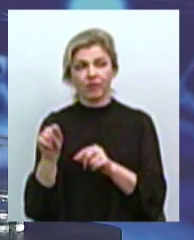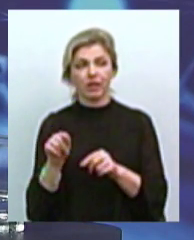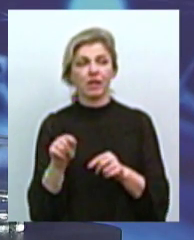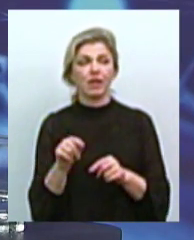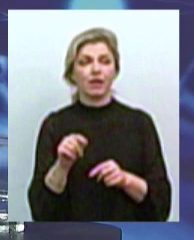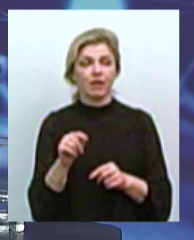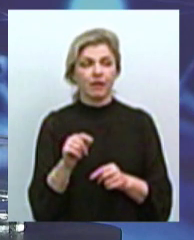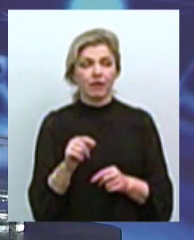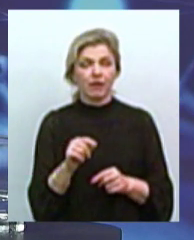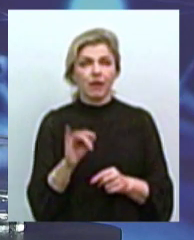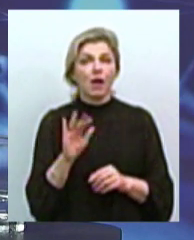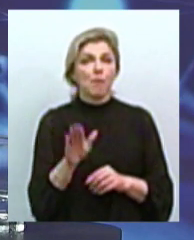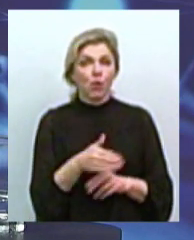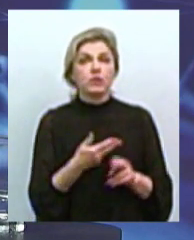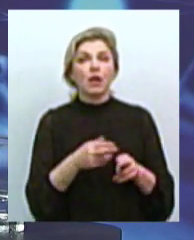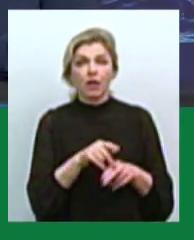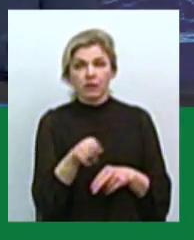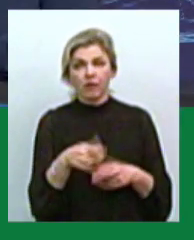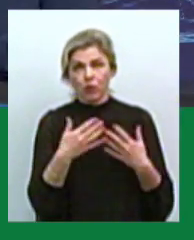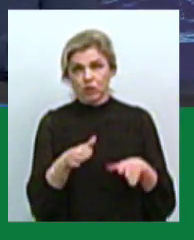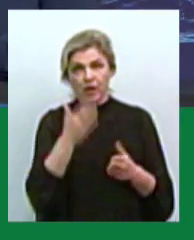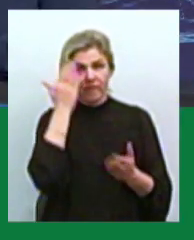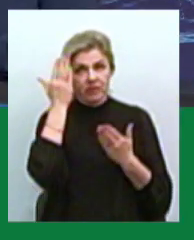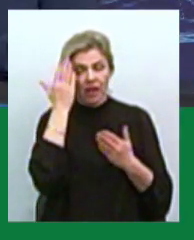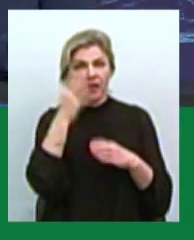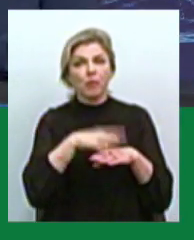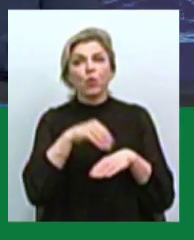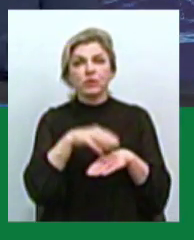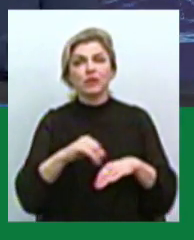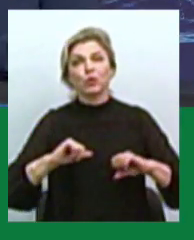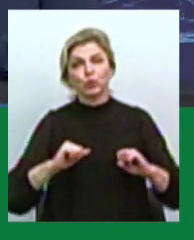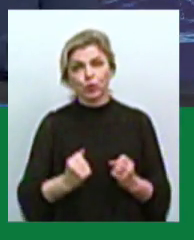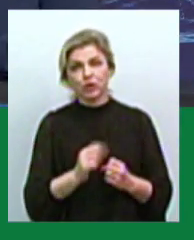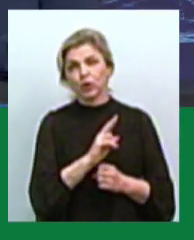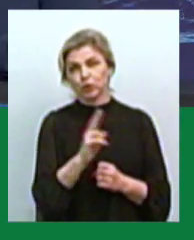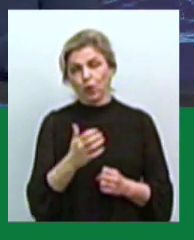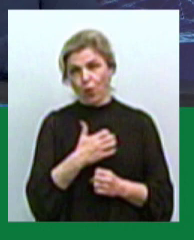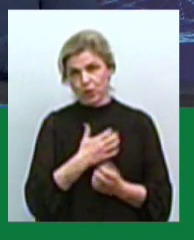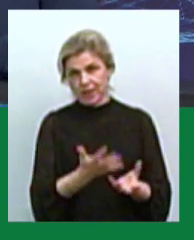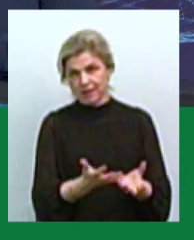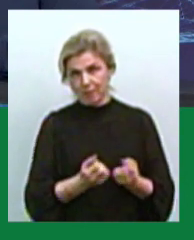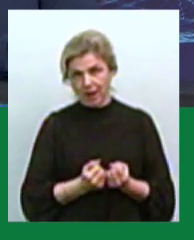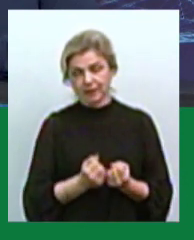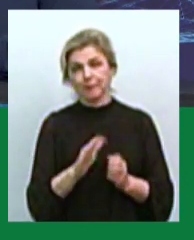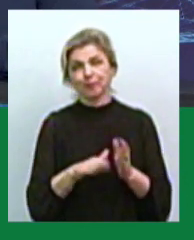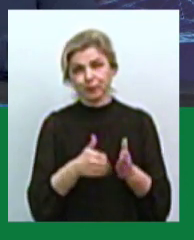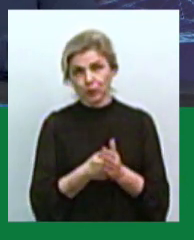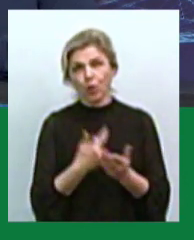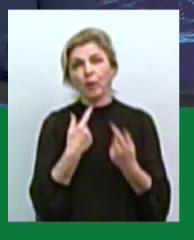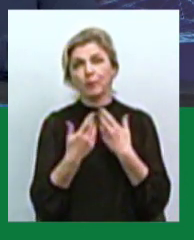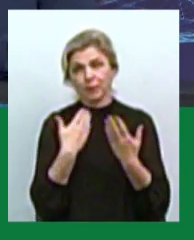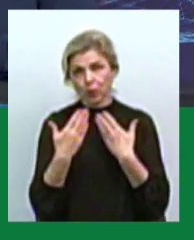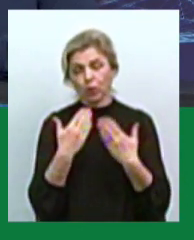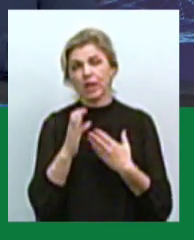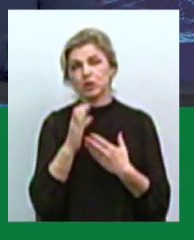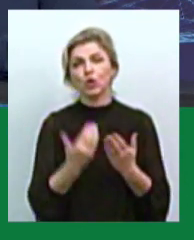грумінг-кімнатку, і після цього вони стали такими веселими, крутими, пафнастними друзями, яких захотіли люди собі забрати. Досі ми спілкуємося з новими господарями